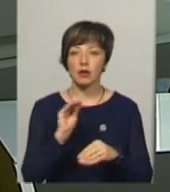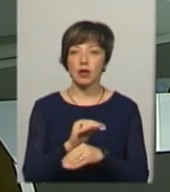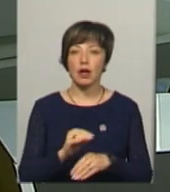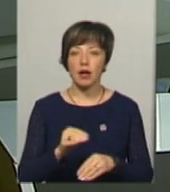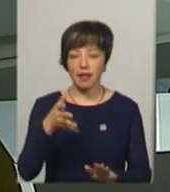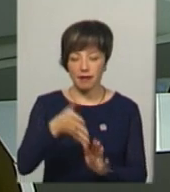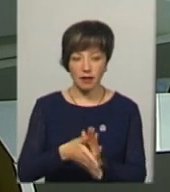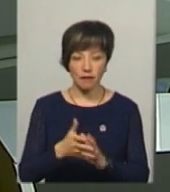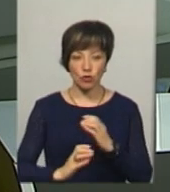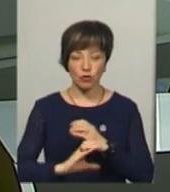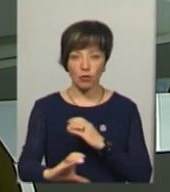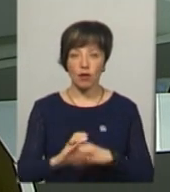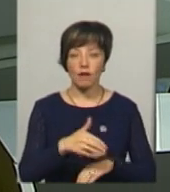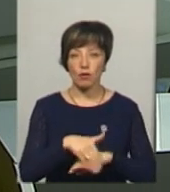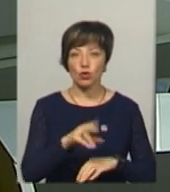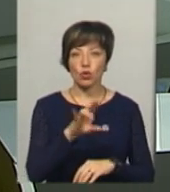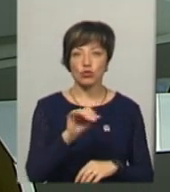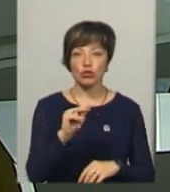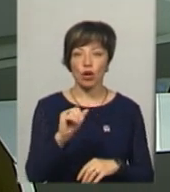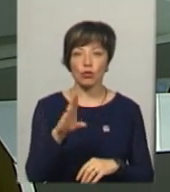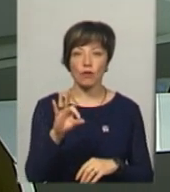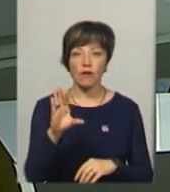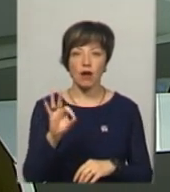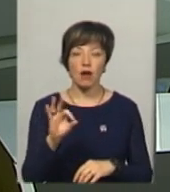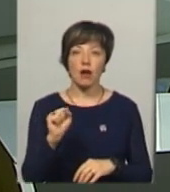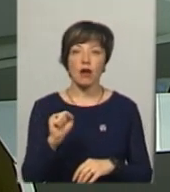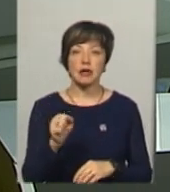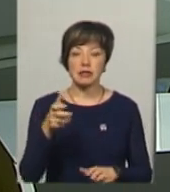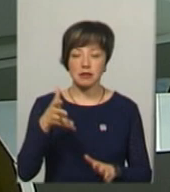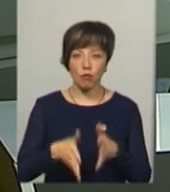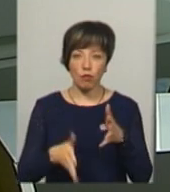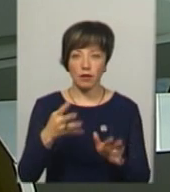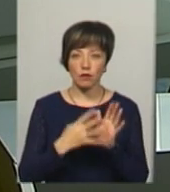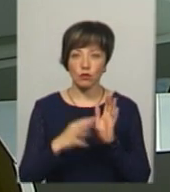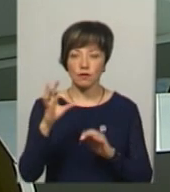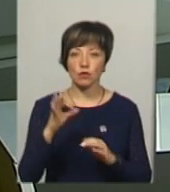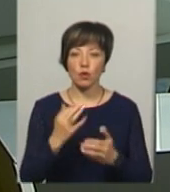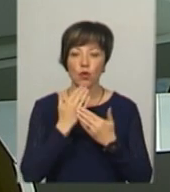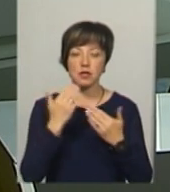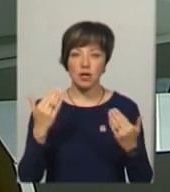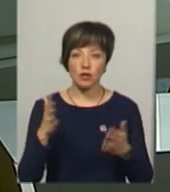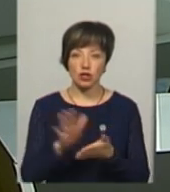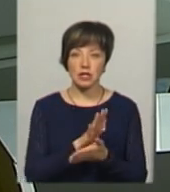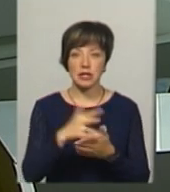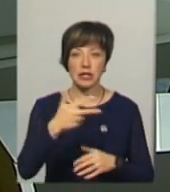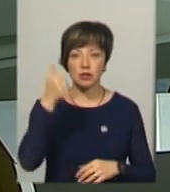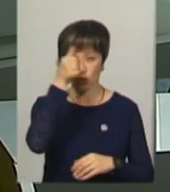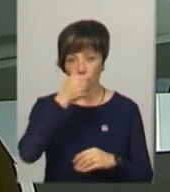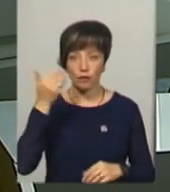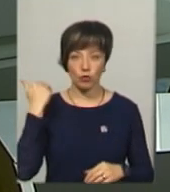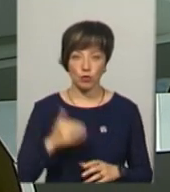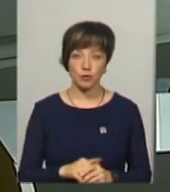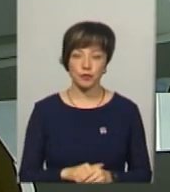ливнева труба на вулиці Курчатова біля термопласт-автомату замулена на 90%. Востаннє її чистили 30 років тому.